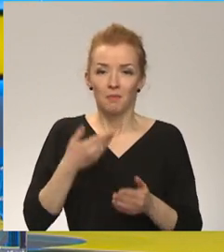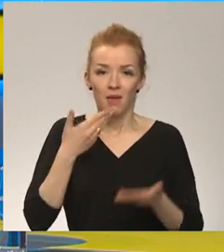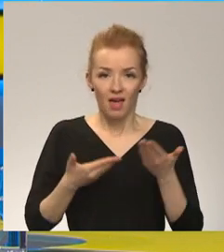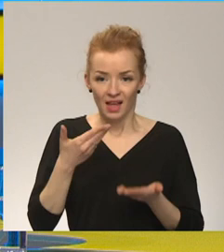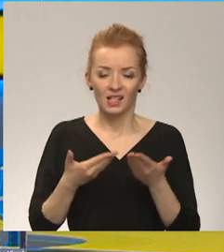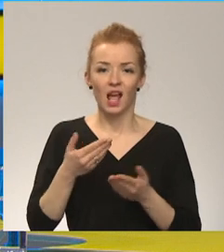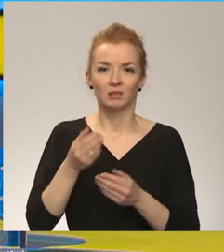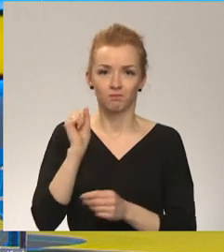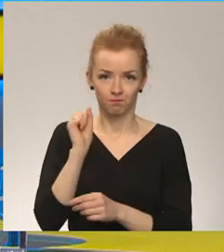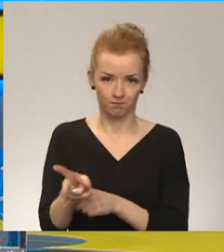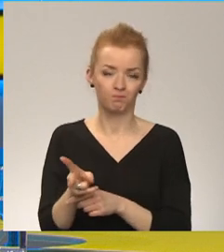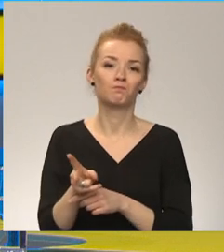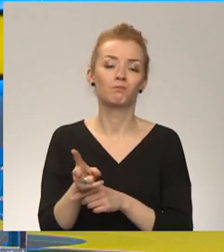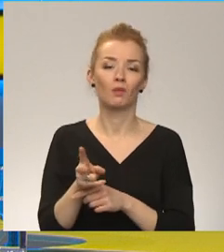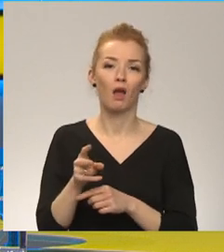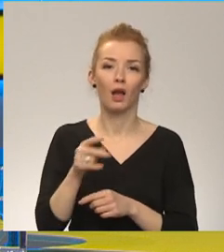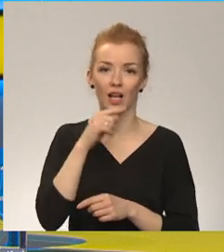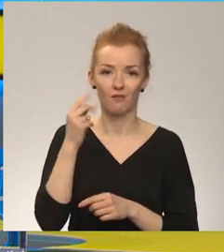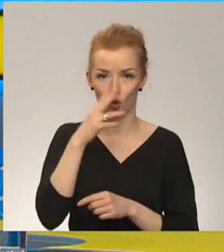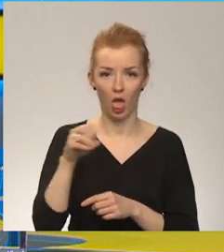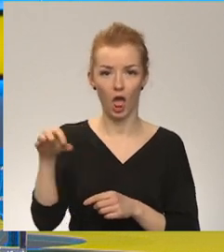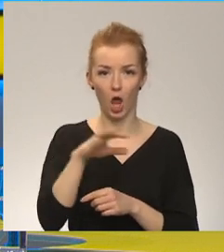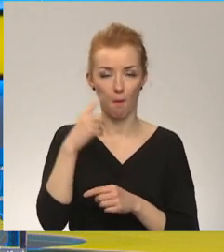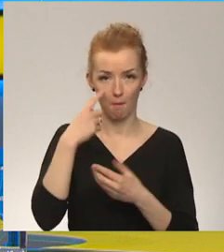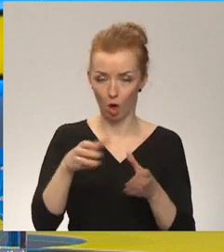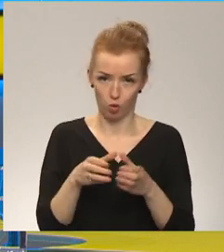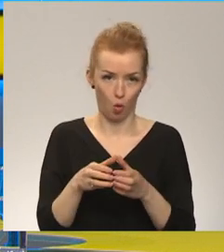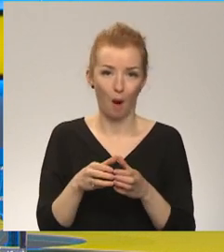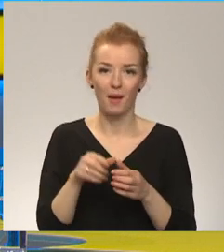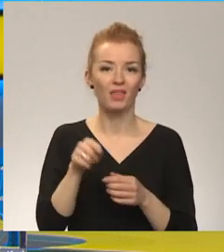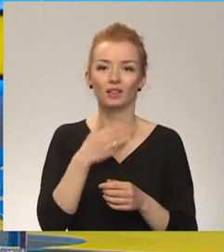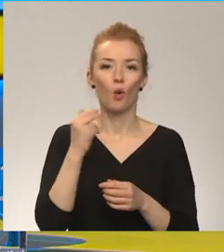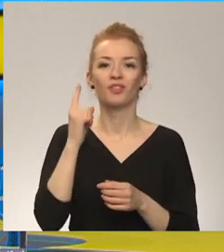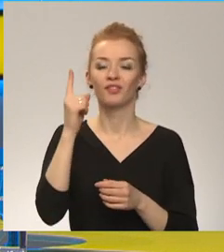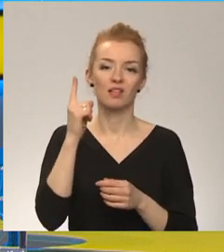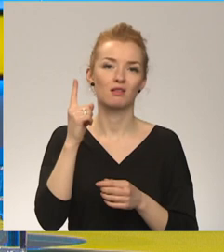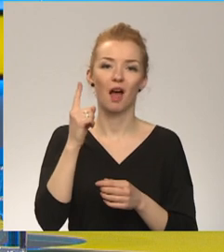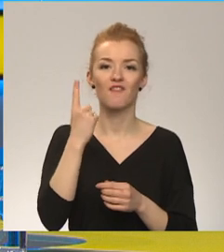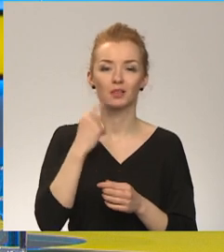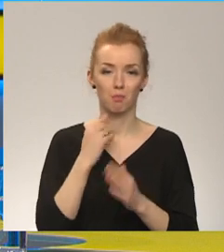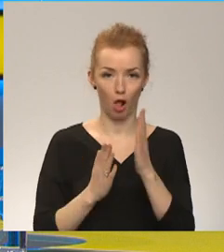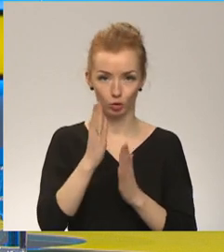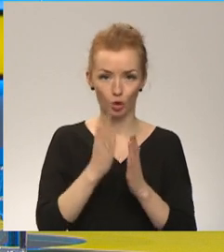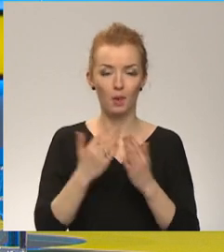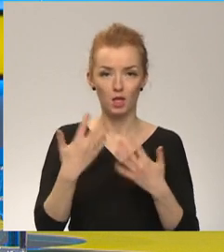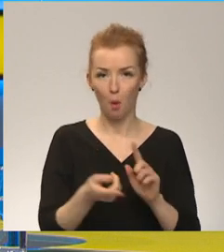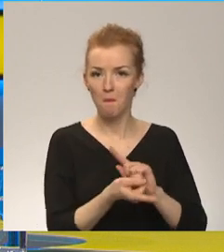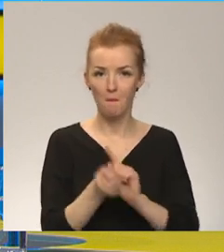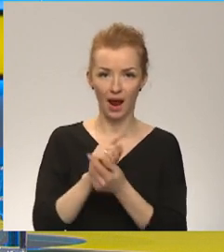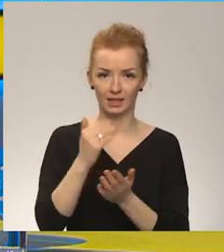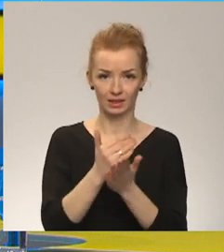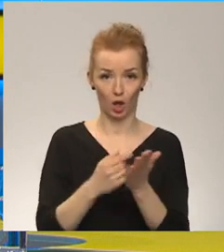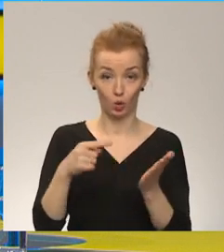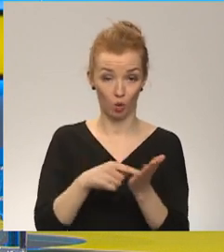izslēgšanu no Eiropas padomas. Šoreiz tas vairs nevar būt tikai Eiropas padomas parlamentārijā asamblejas balsojums, jo ir mainīti statūti Krievi pacentās, lai šie